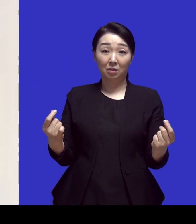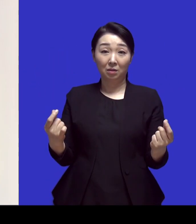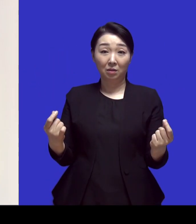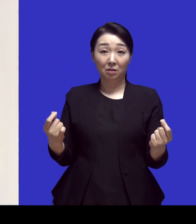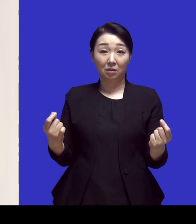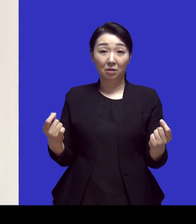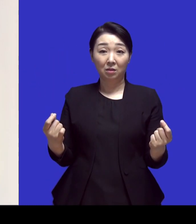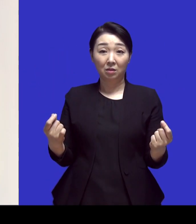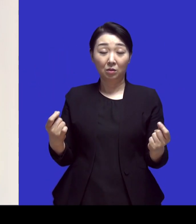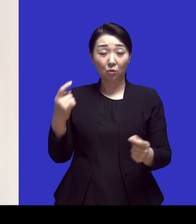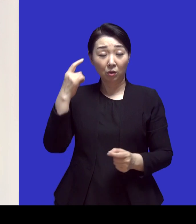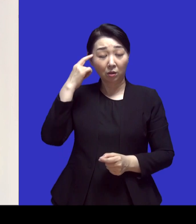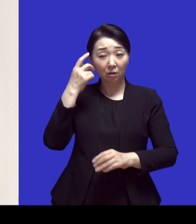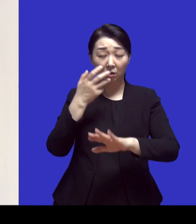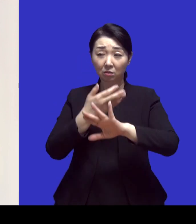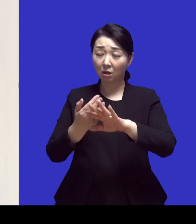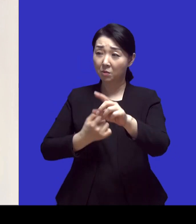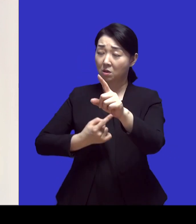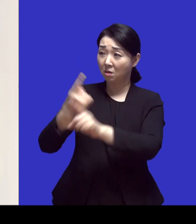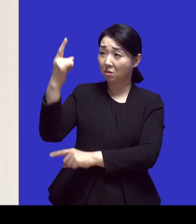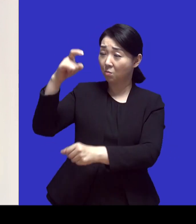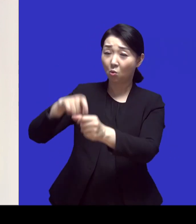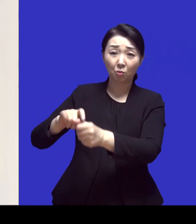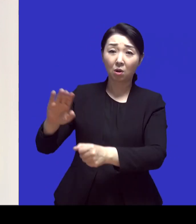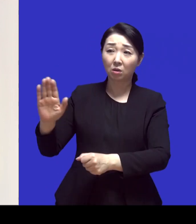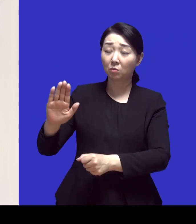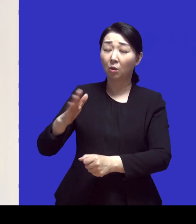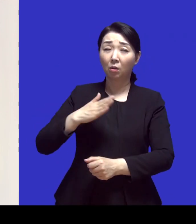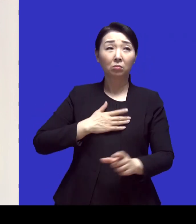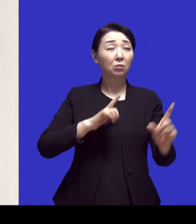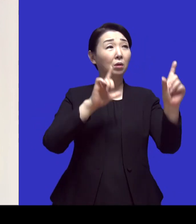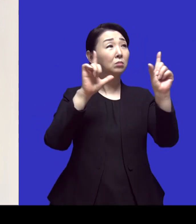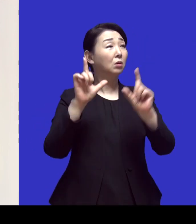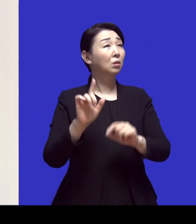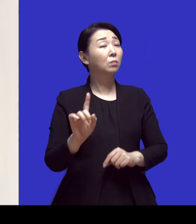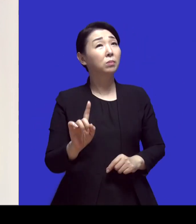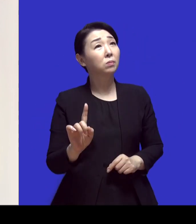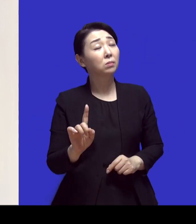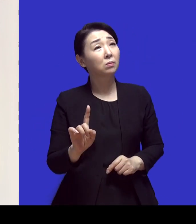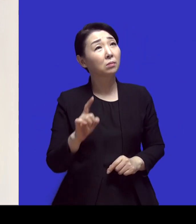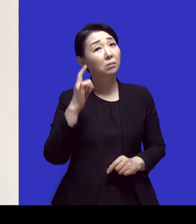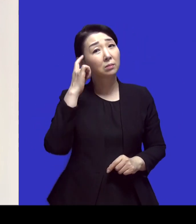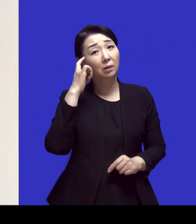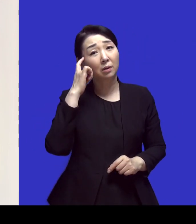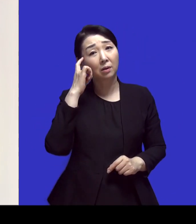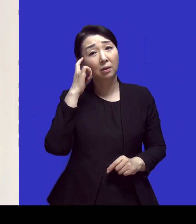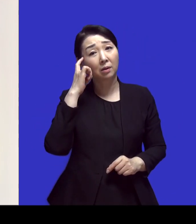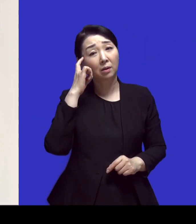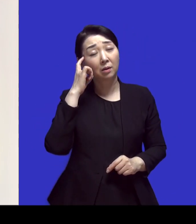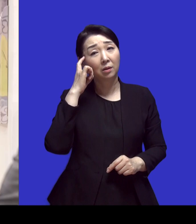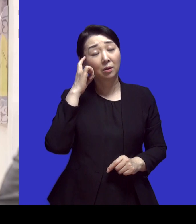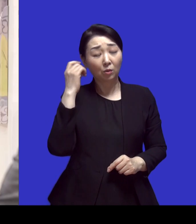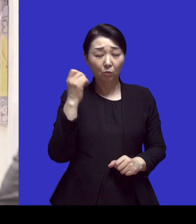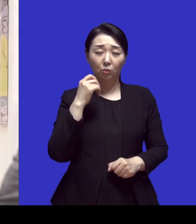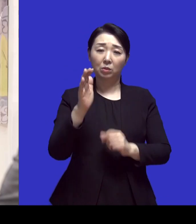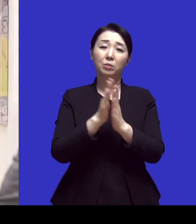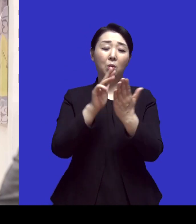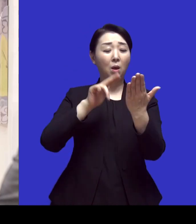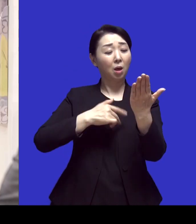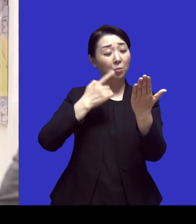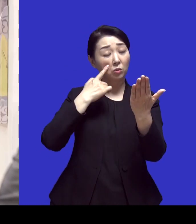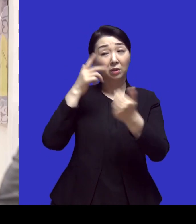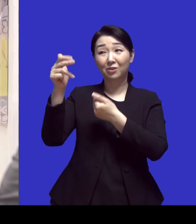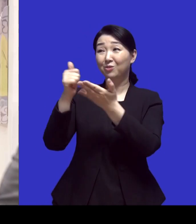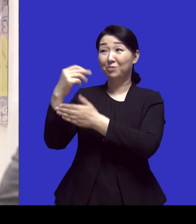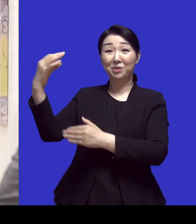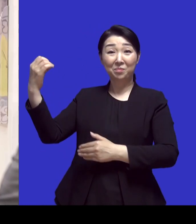남을 이기는 게 저 이상 목표가 아니면 뭘 하고 살아야 되지 네 이런 생각을 하다가 성경을 보니까 예수님이